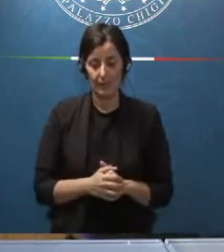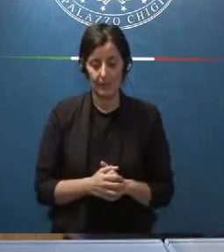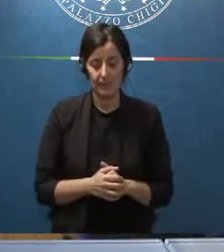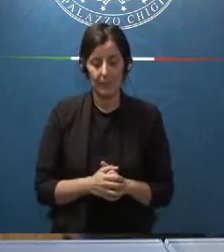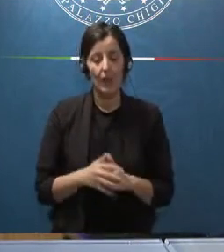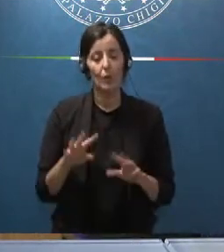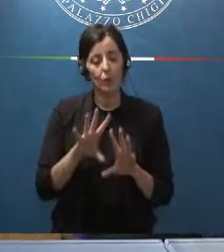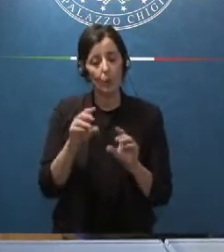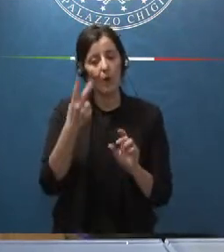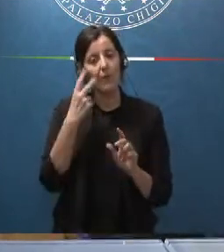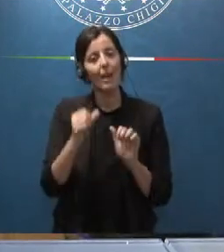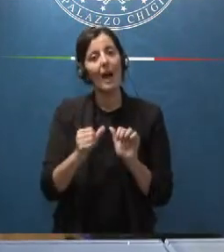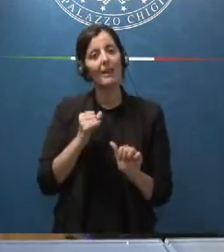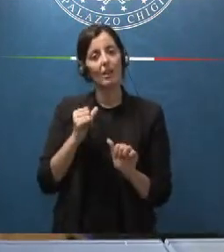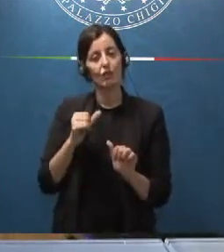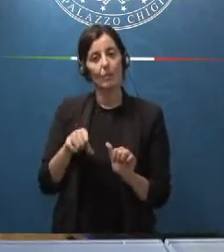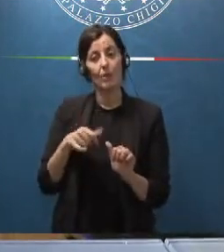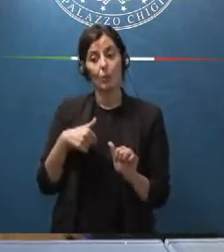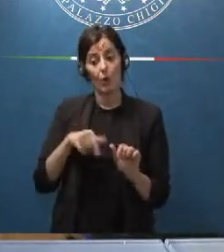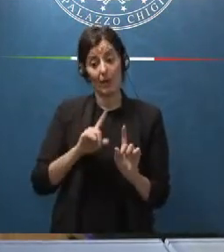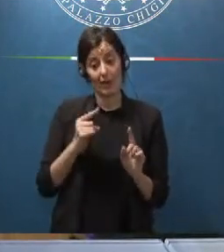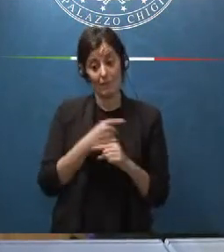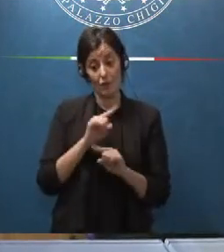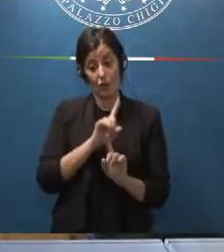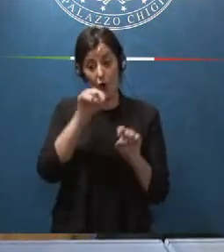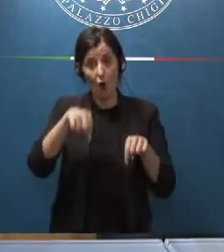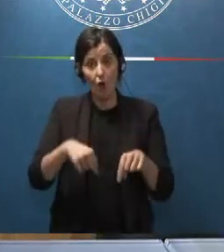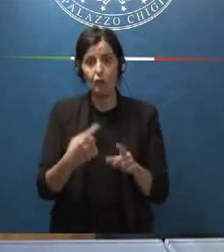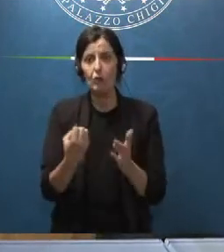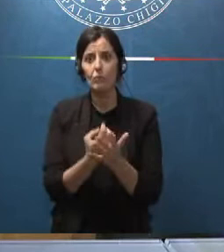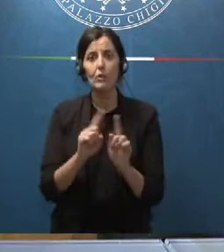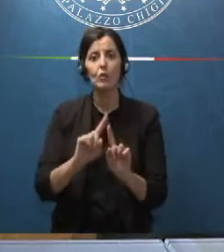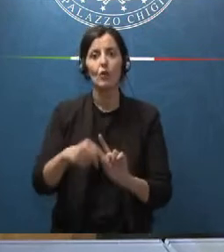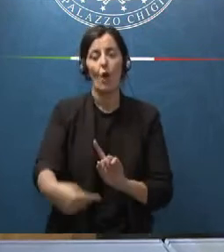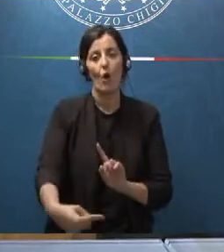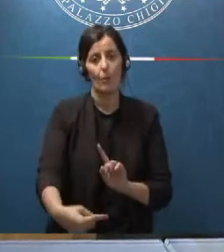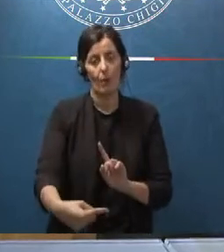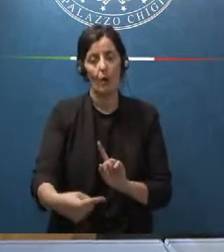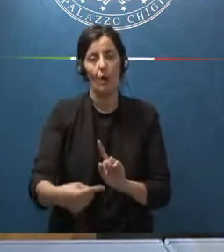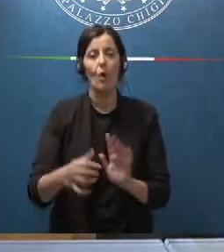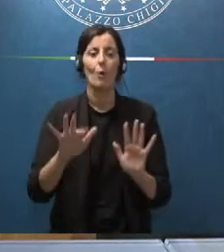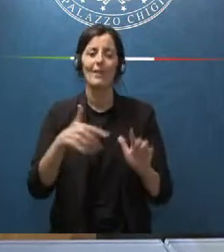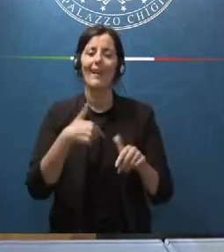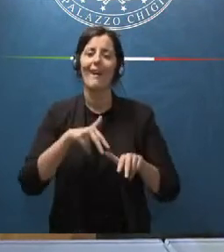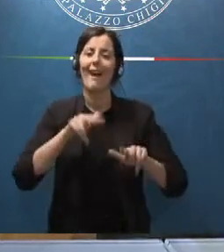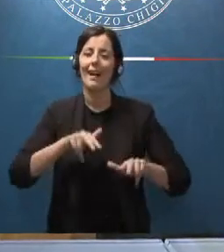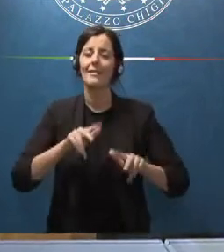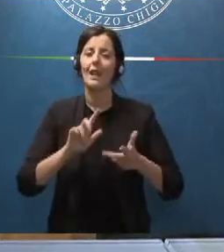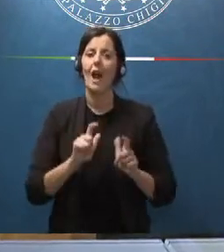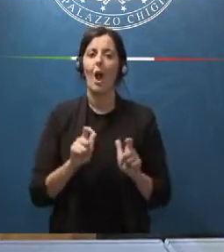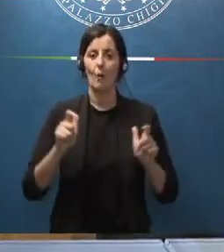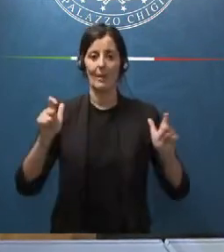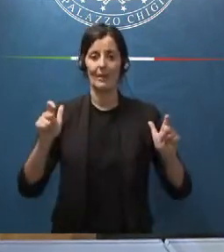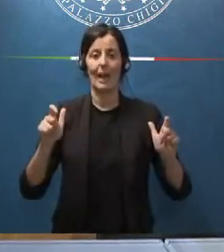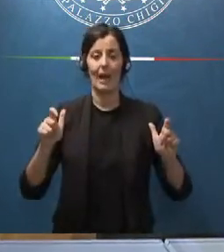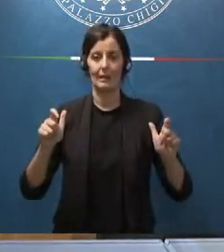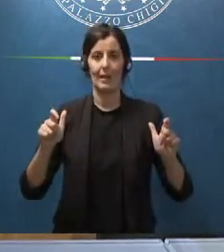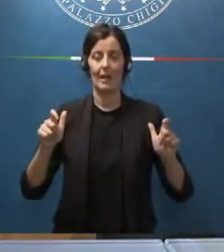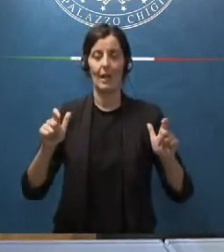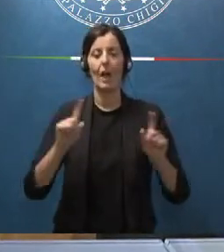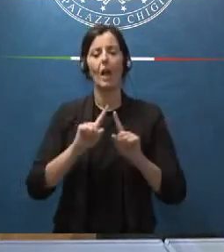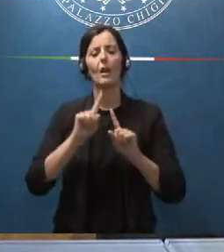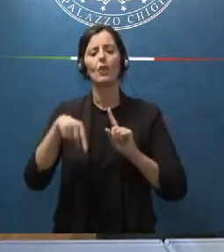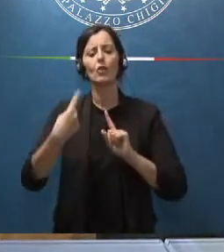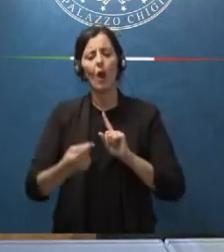quello che oggi invece avviene successivamente quindi viene aumentata la garanzia dell'imputato dopodiché il